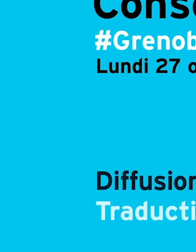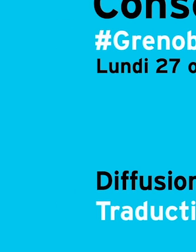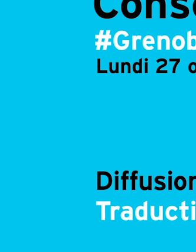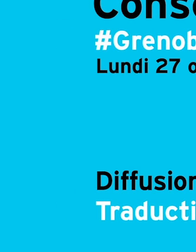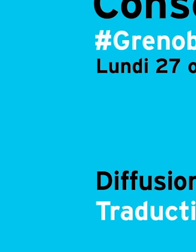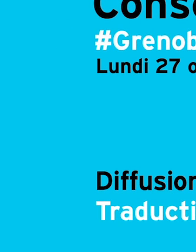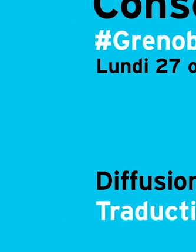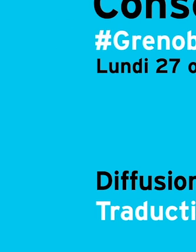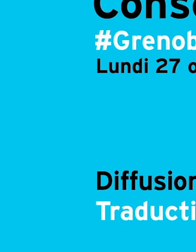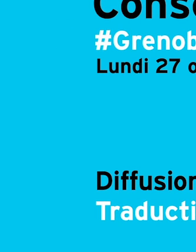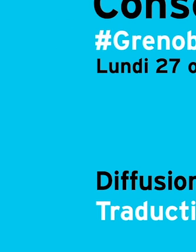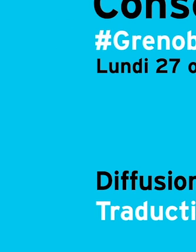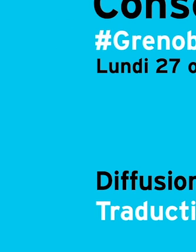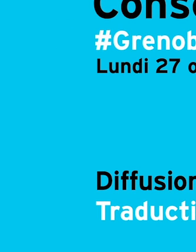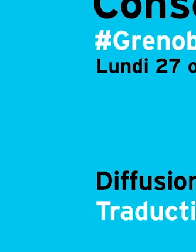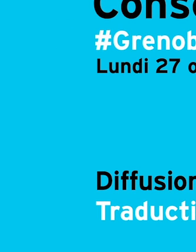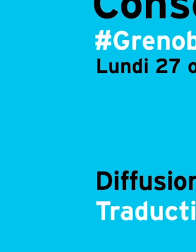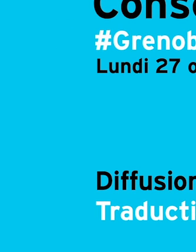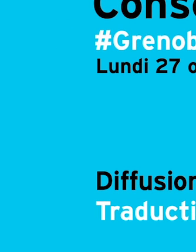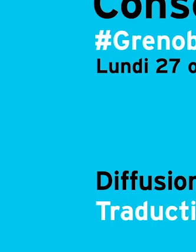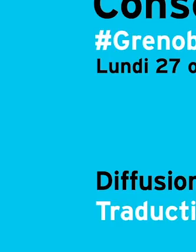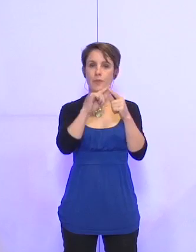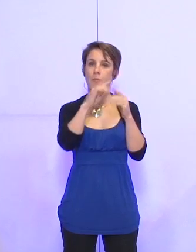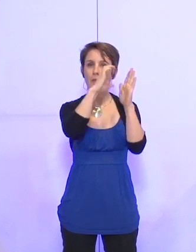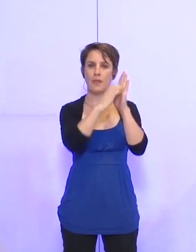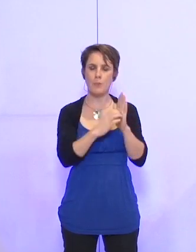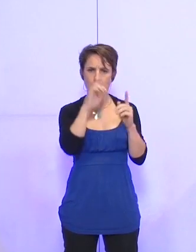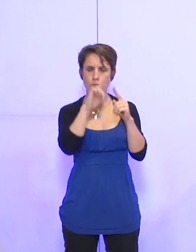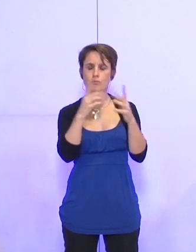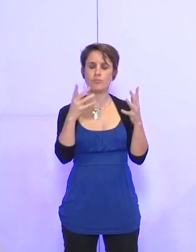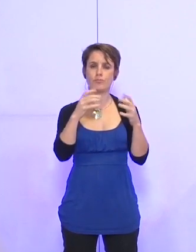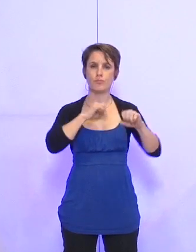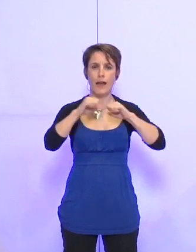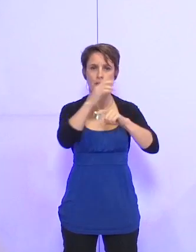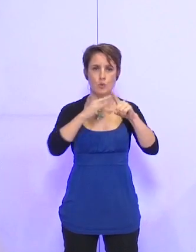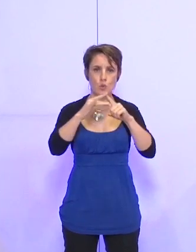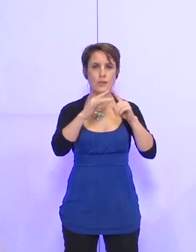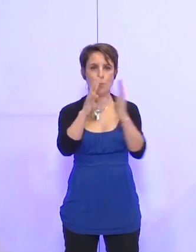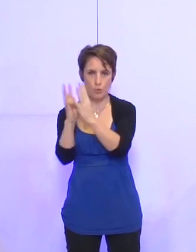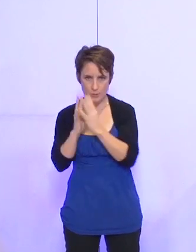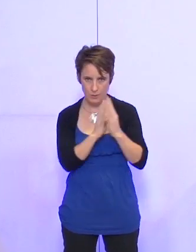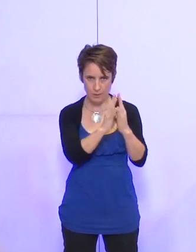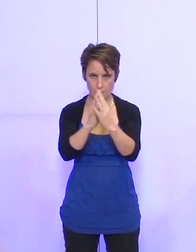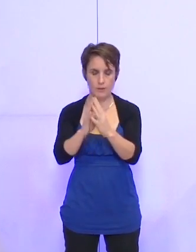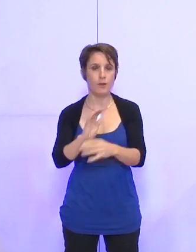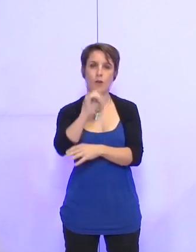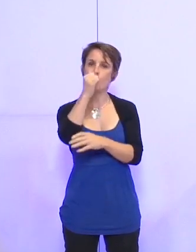Nous abordons les délibérations portant sur l'action sociale et la proximité. La première délibération